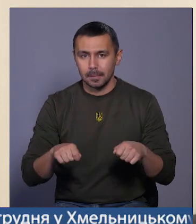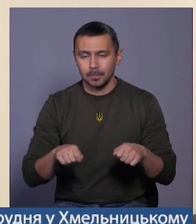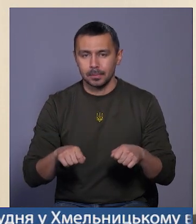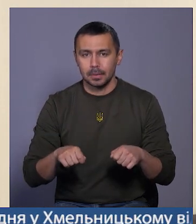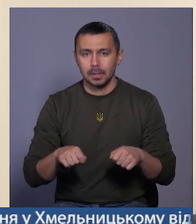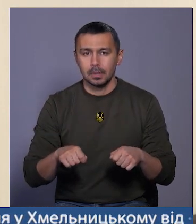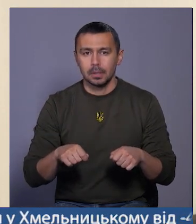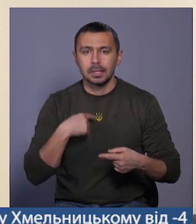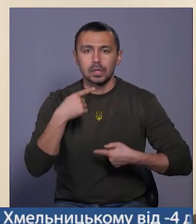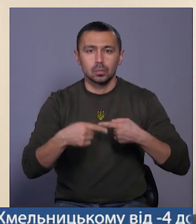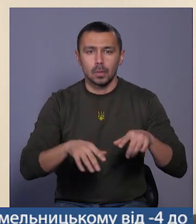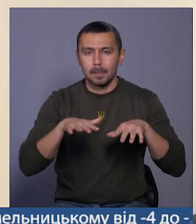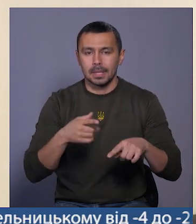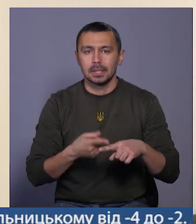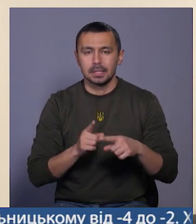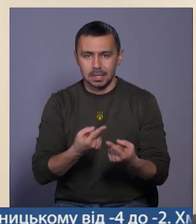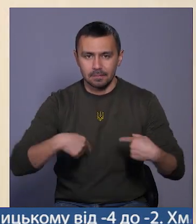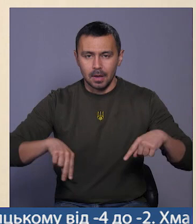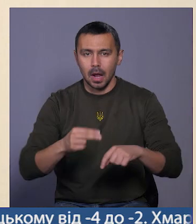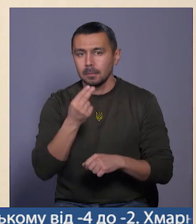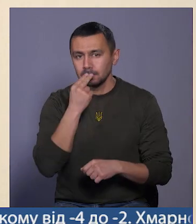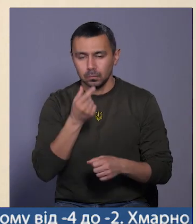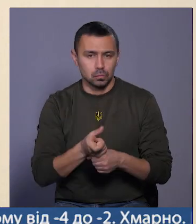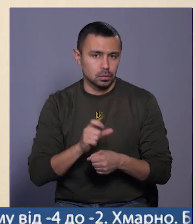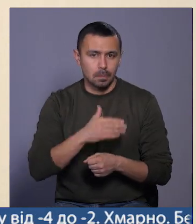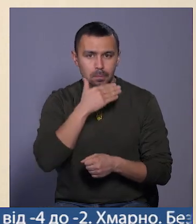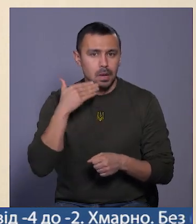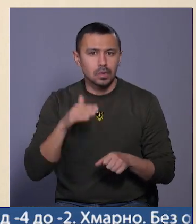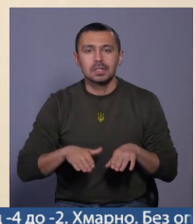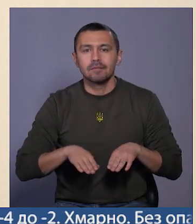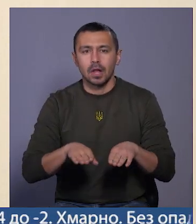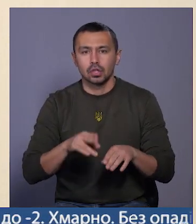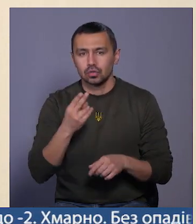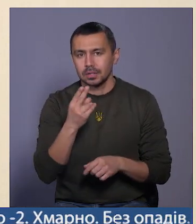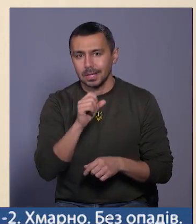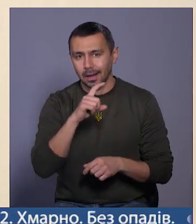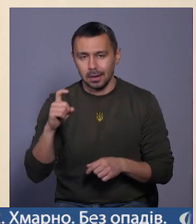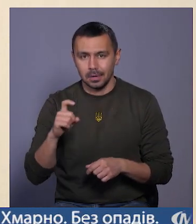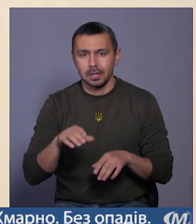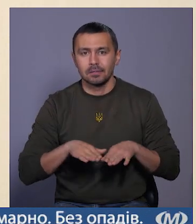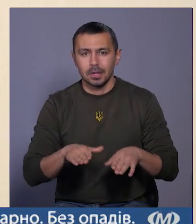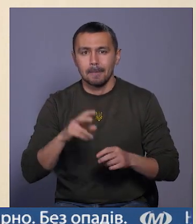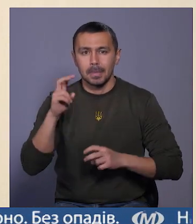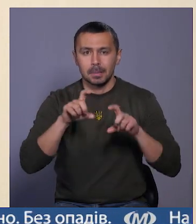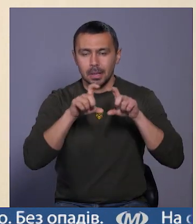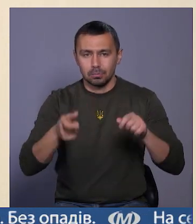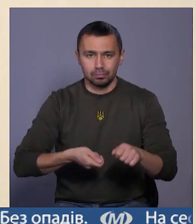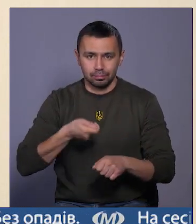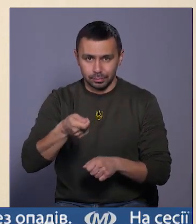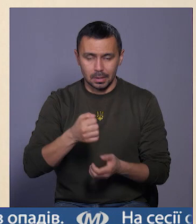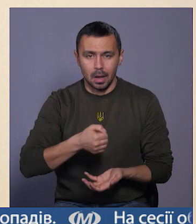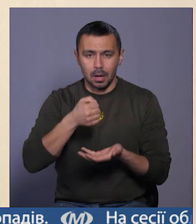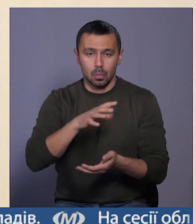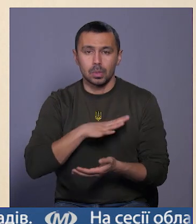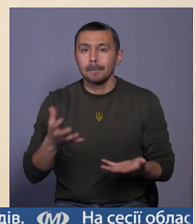На наступному місці – це сфера хрещування. Дуже багато швейних цехів, швейних підприємств подалися на грант і